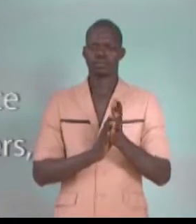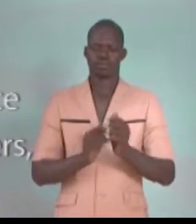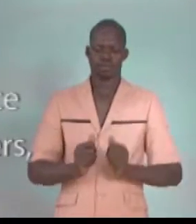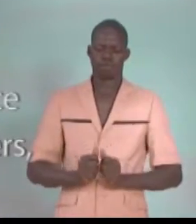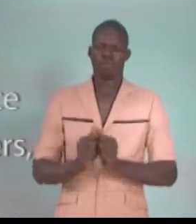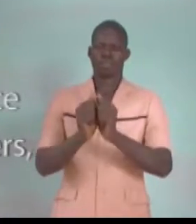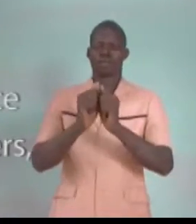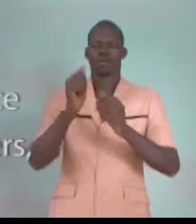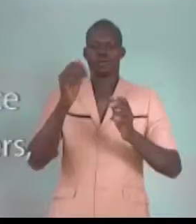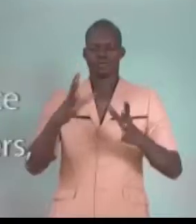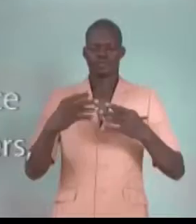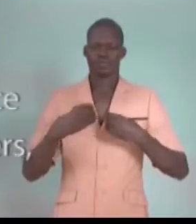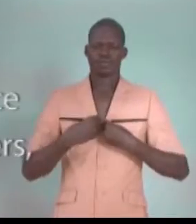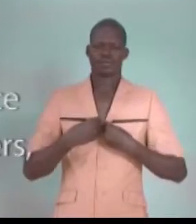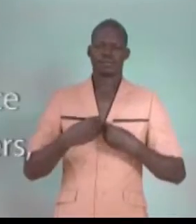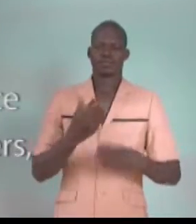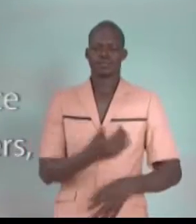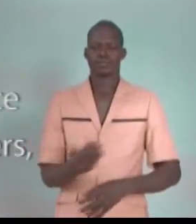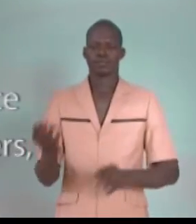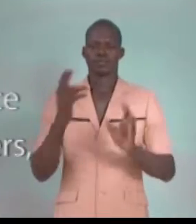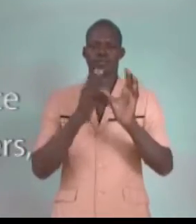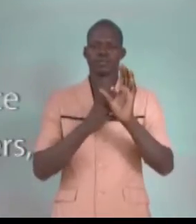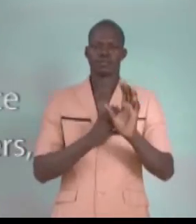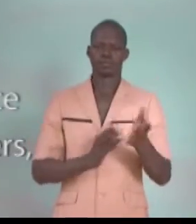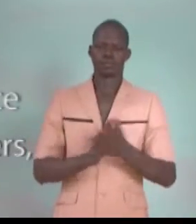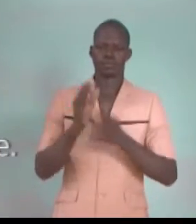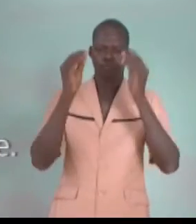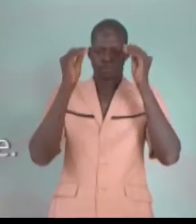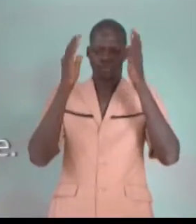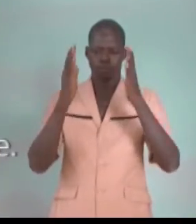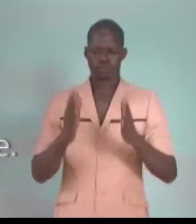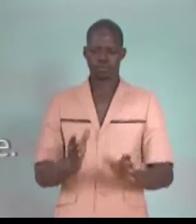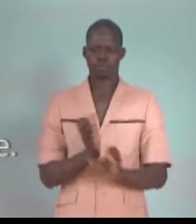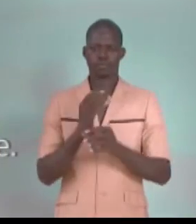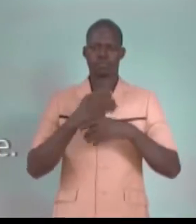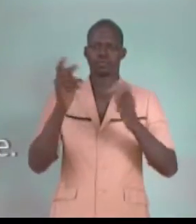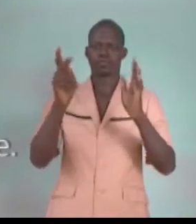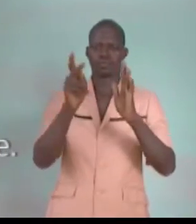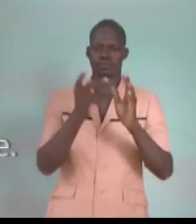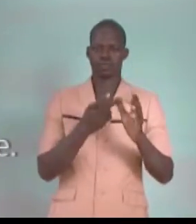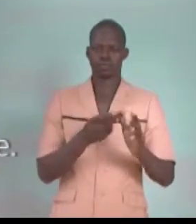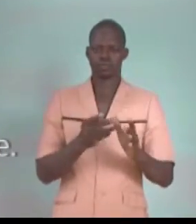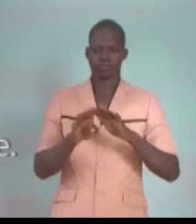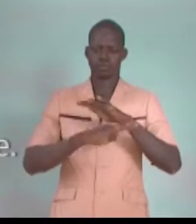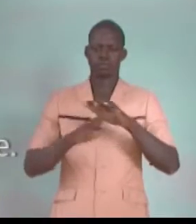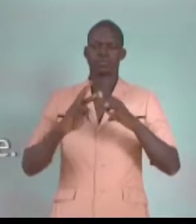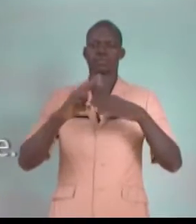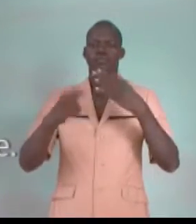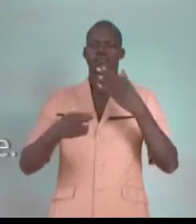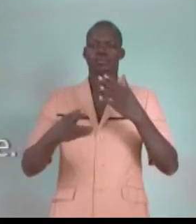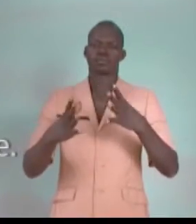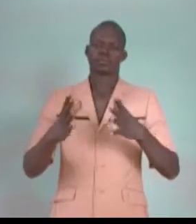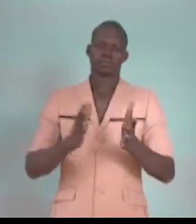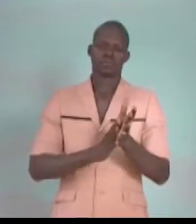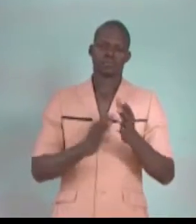'accompagnement des parents et l'acceptation de ces enfants handicapés par leurs enseignants constituent la principale base de leurs résultats scolaires